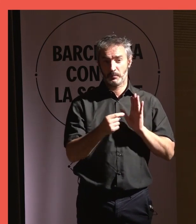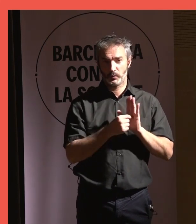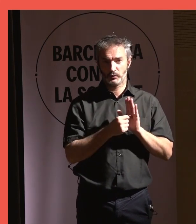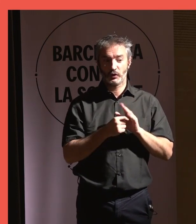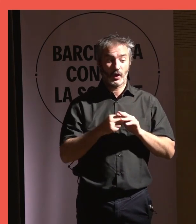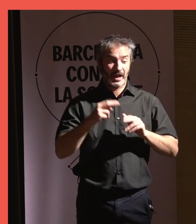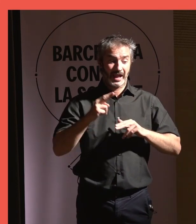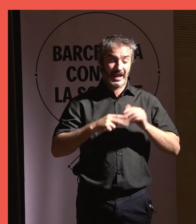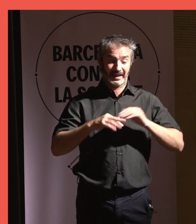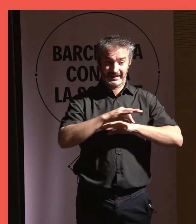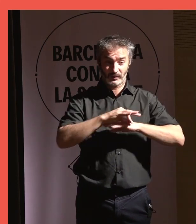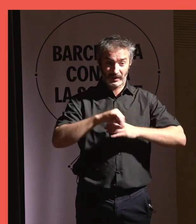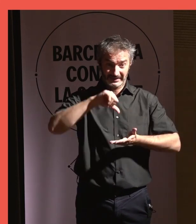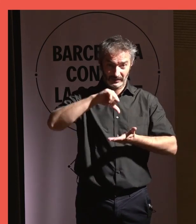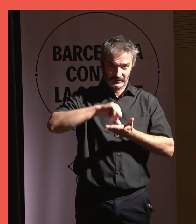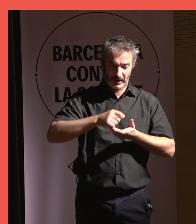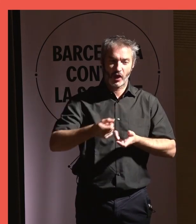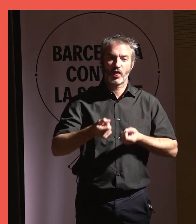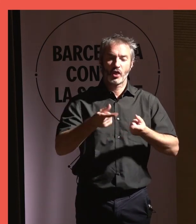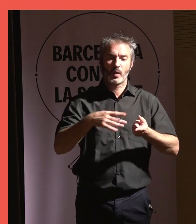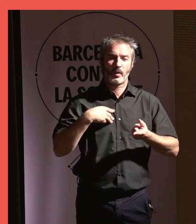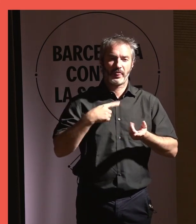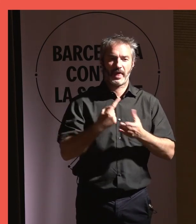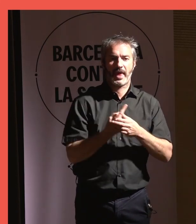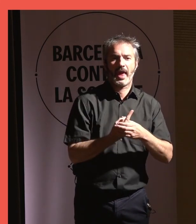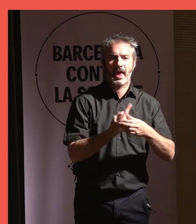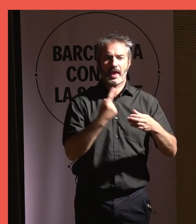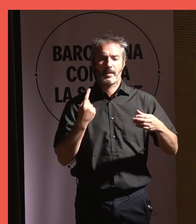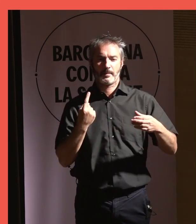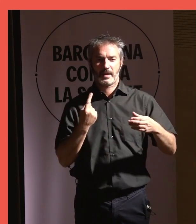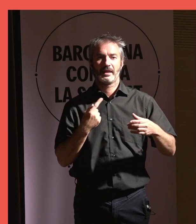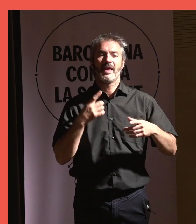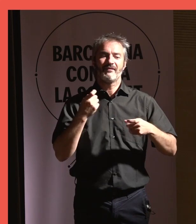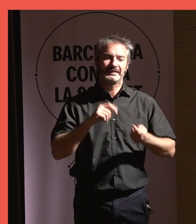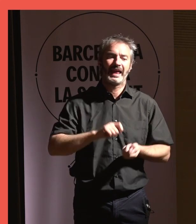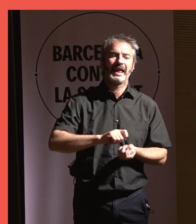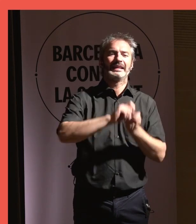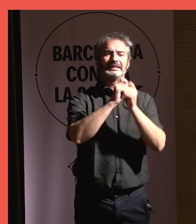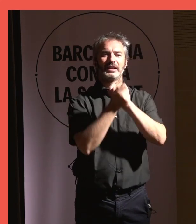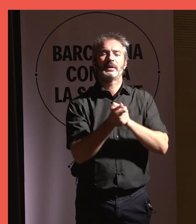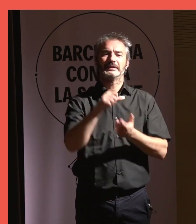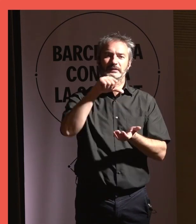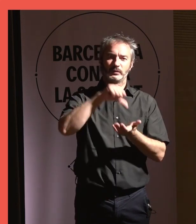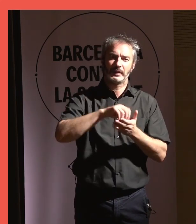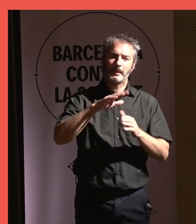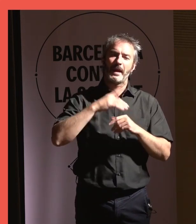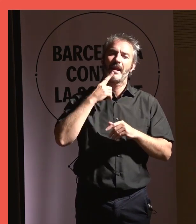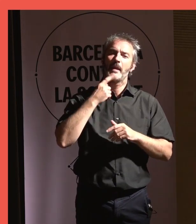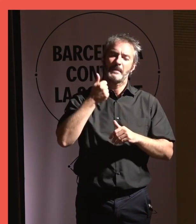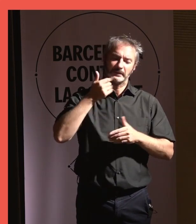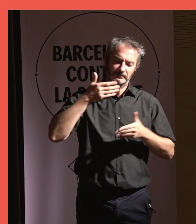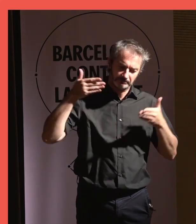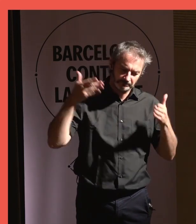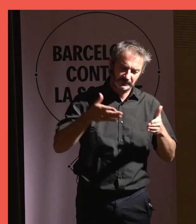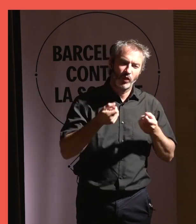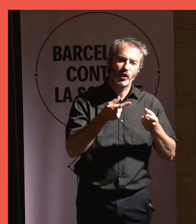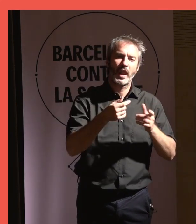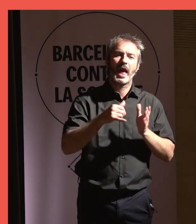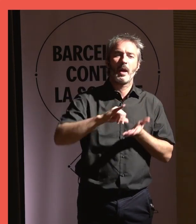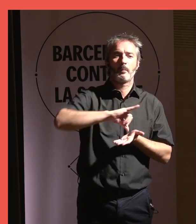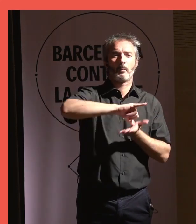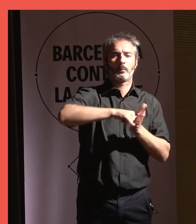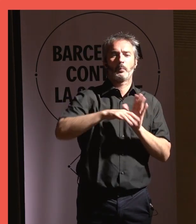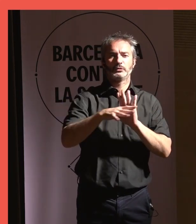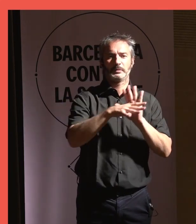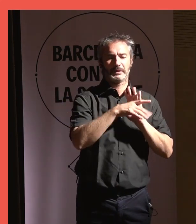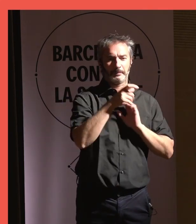de la ciutat pot provocar aïllaments o soledat. Cal promoure i transformar la ciutat per accentuar la proximitat entre